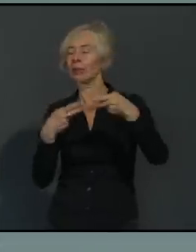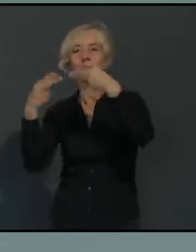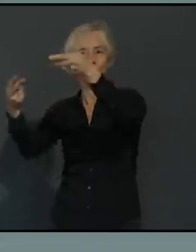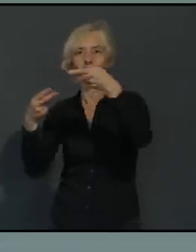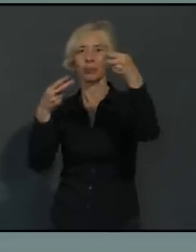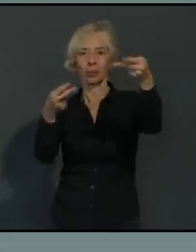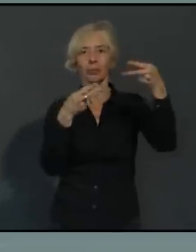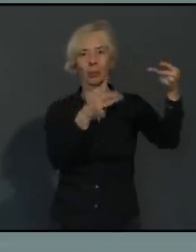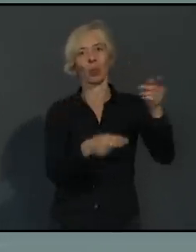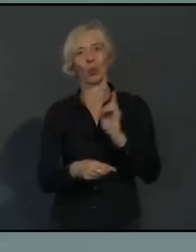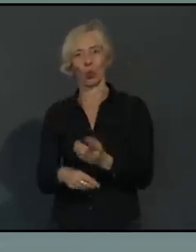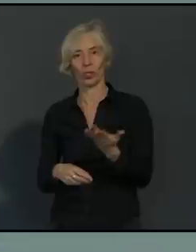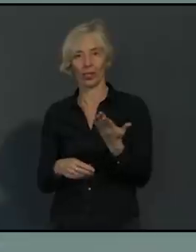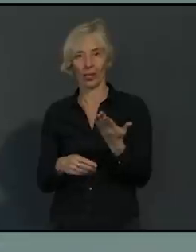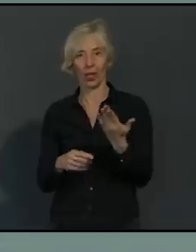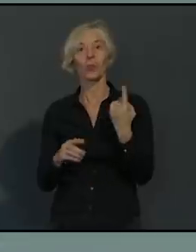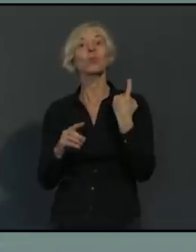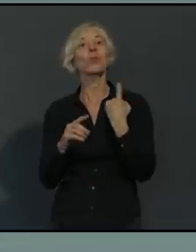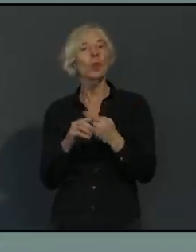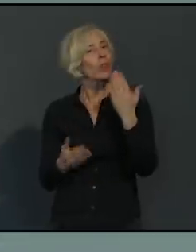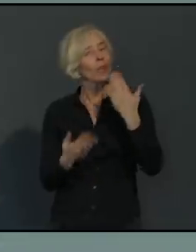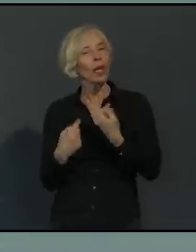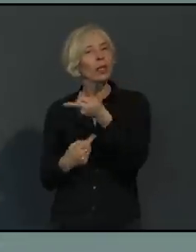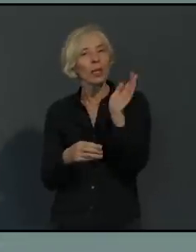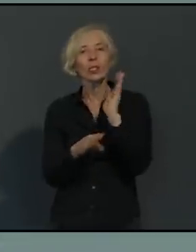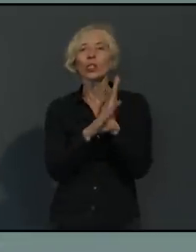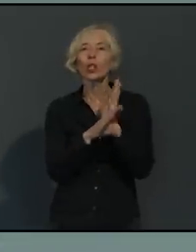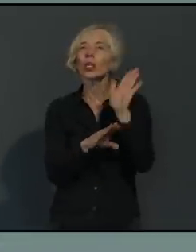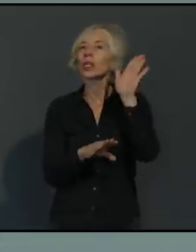Das ist ja ein Register, in dem bundesweit die